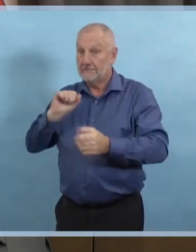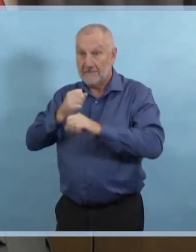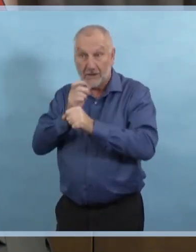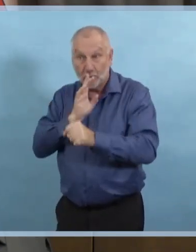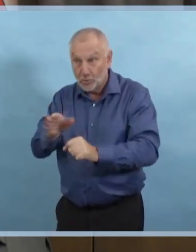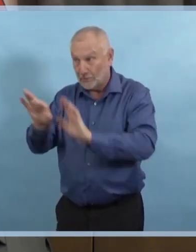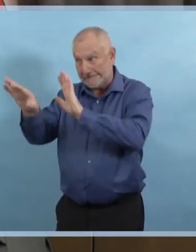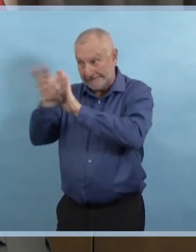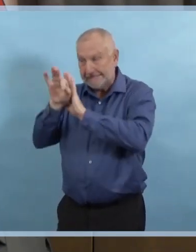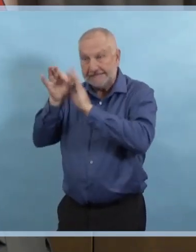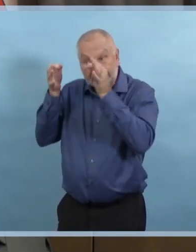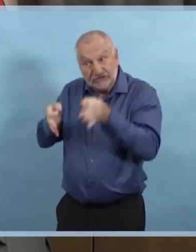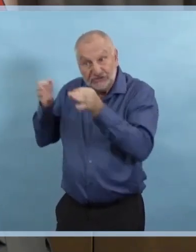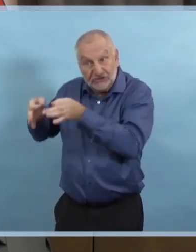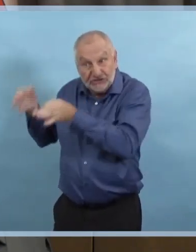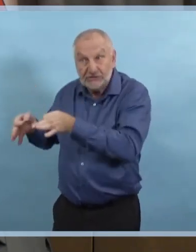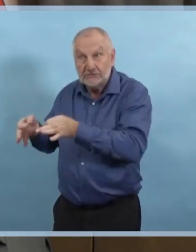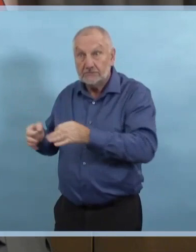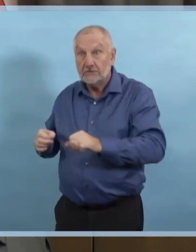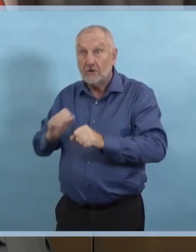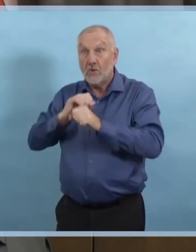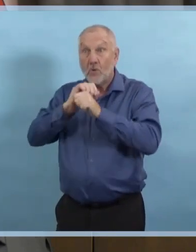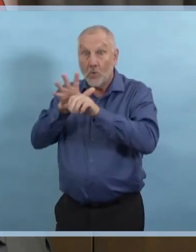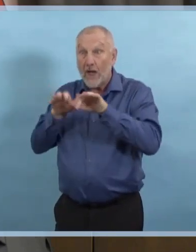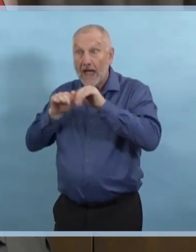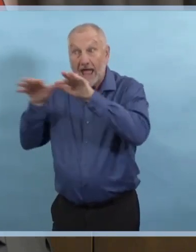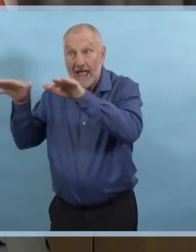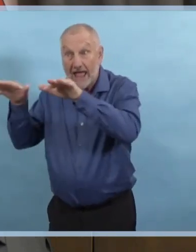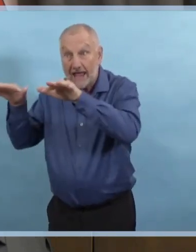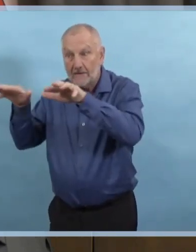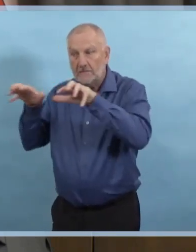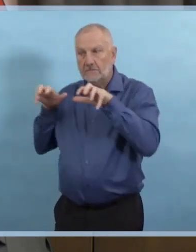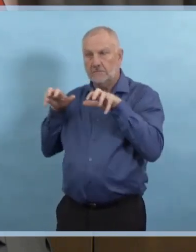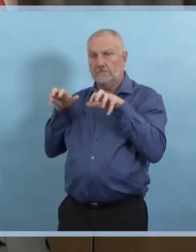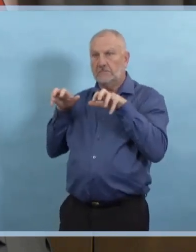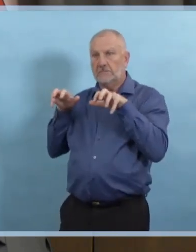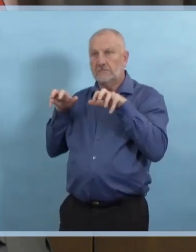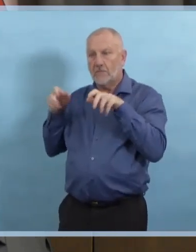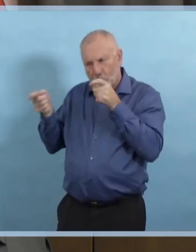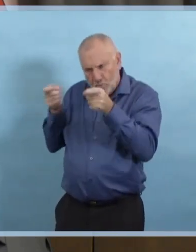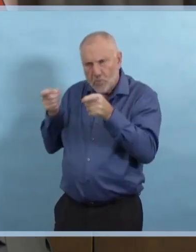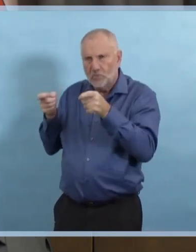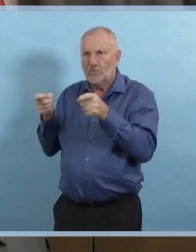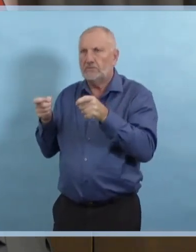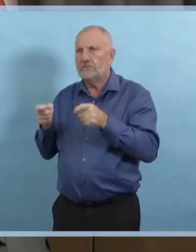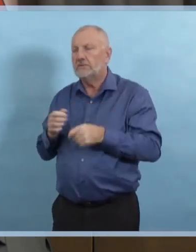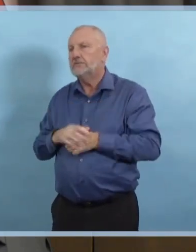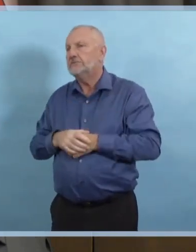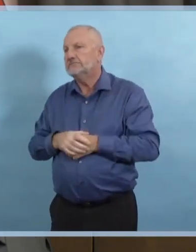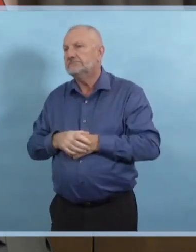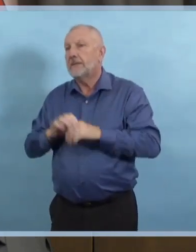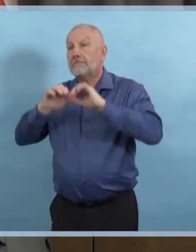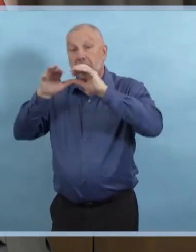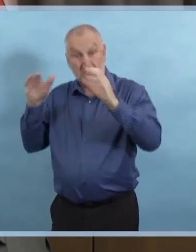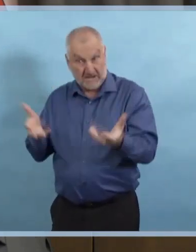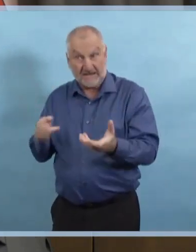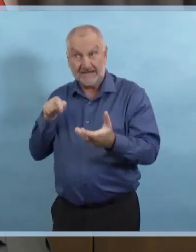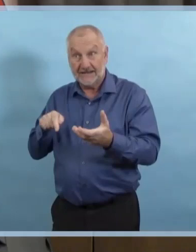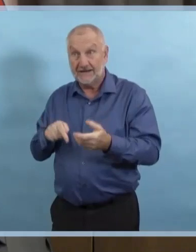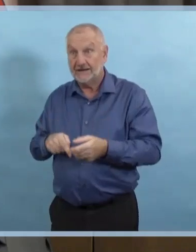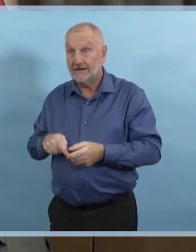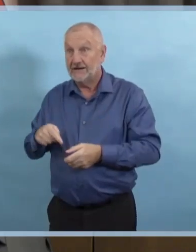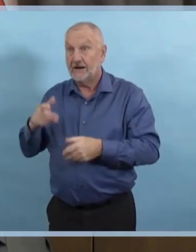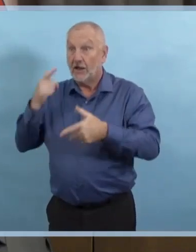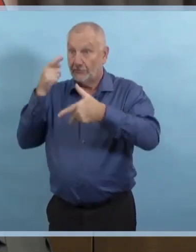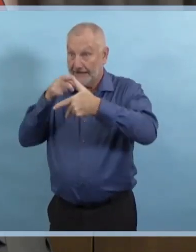a mis l'accent sur trois principes de base, le dépistage, la recherche des contacts et l'isolement. En ce qui